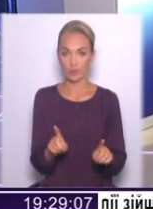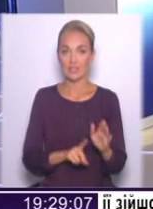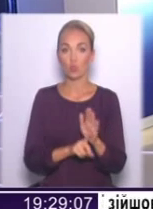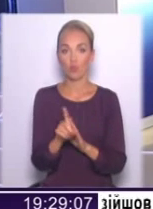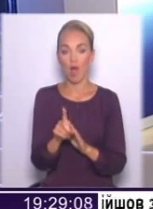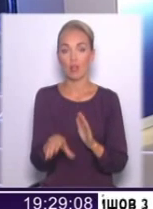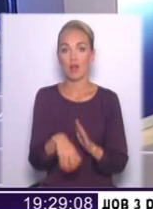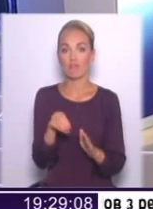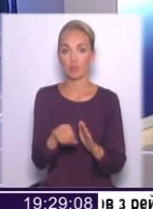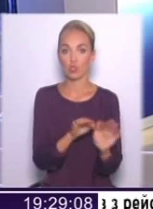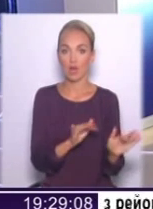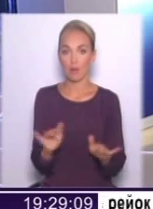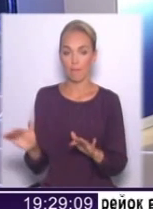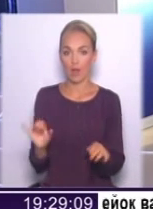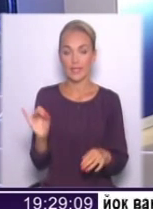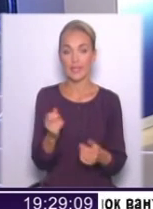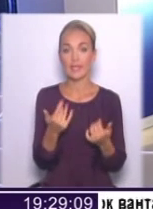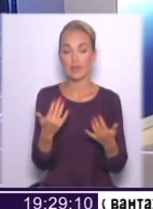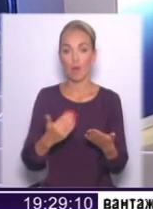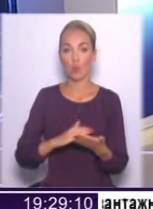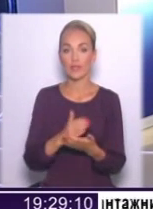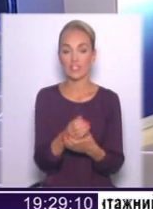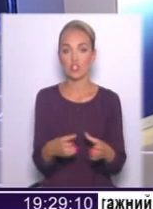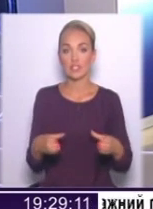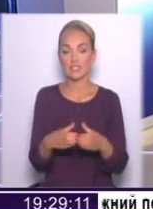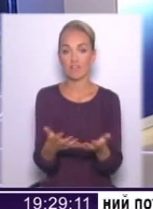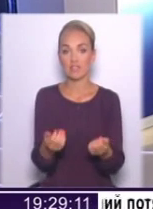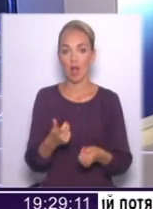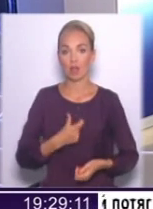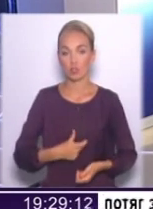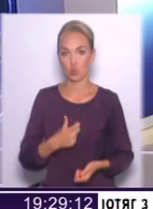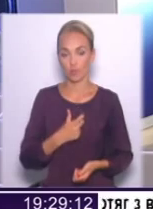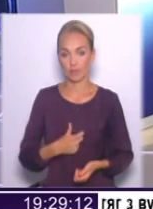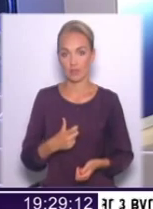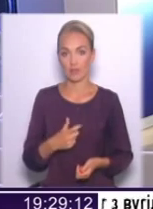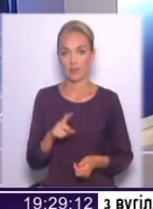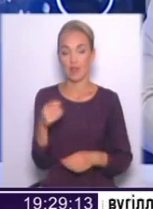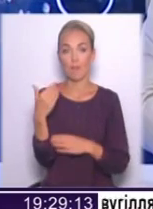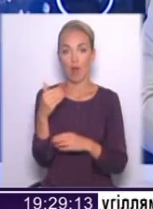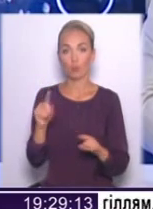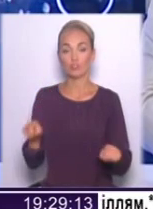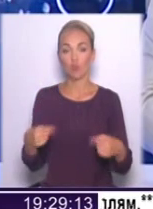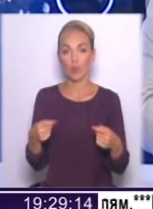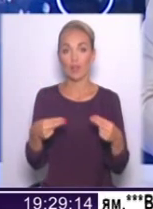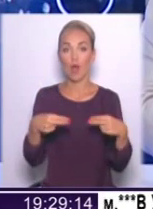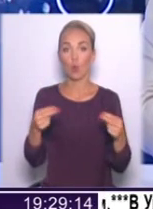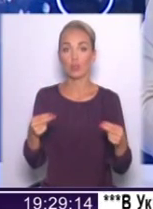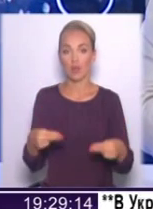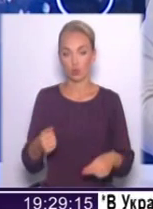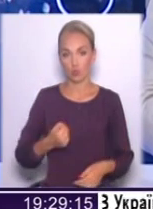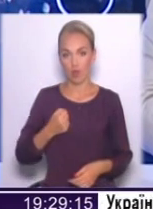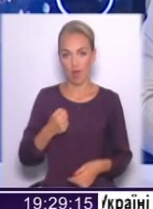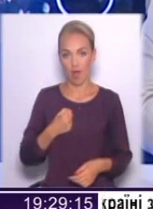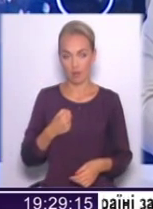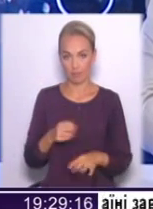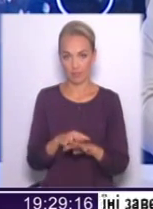виборча кампанія і кілька політичних сил взяли собі за прапор створення контрактної армії. Насправді, всі